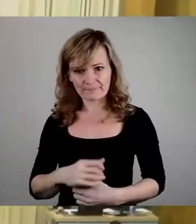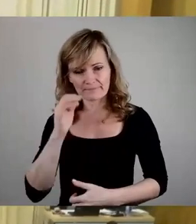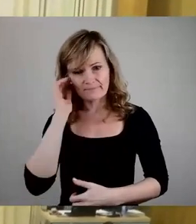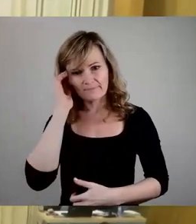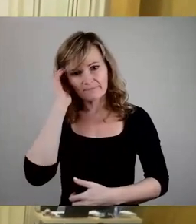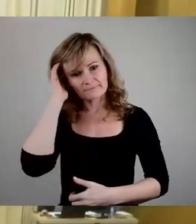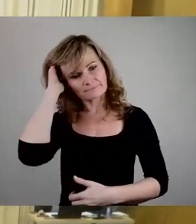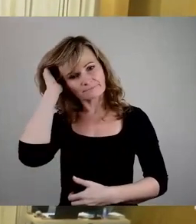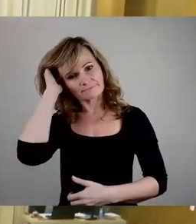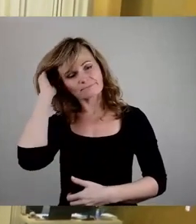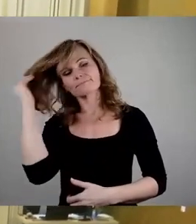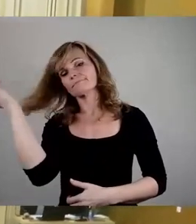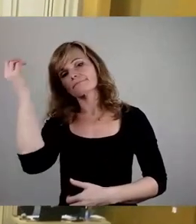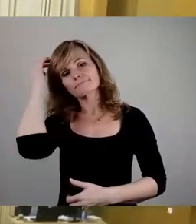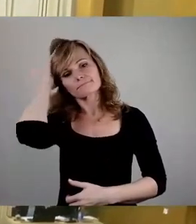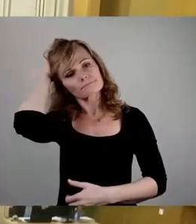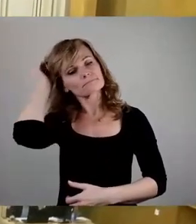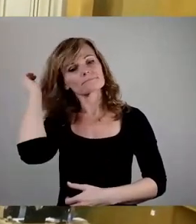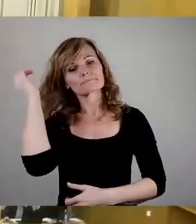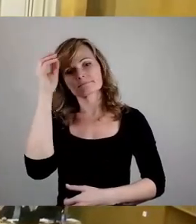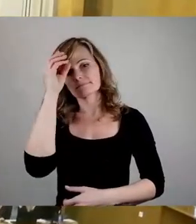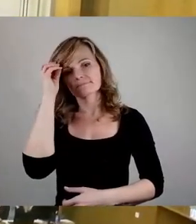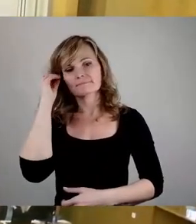Als nächstes, SPD-Fraktion, Frau Proviser.